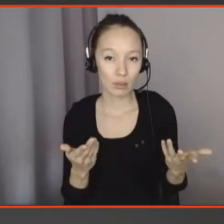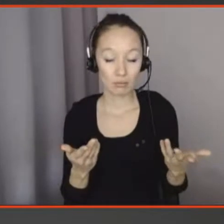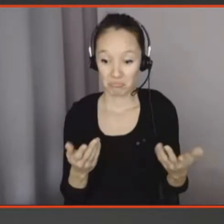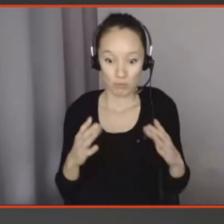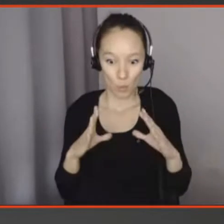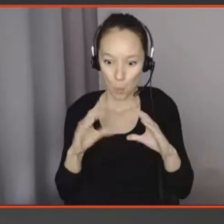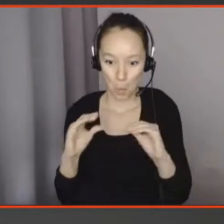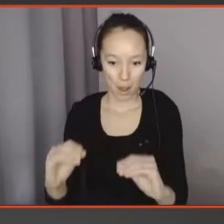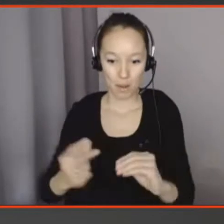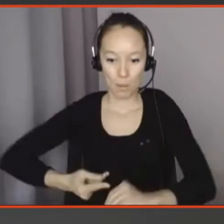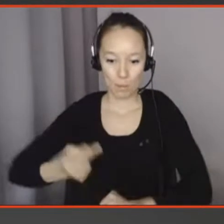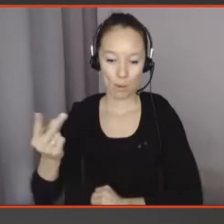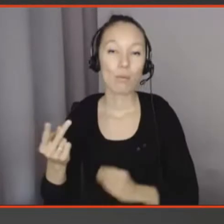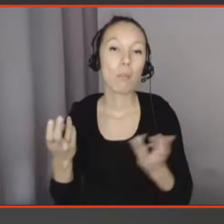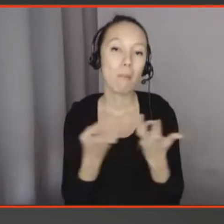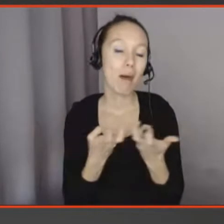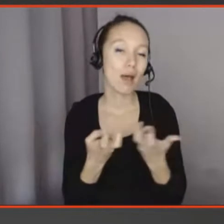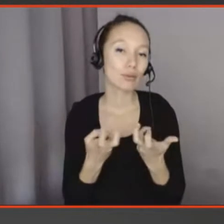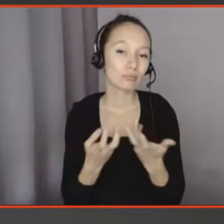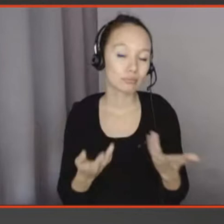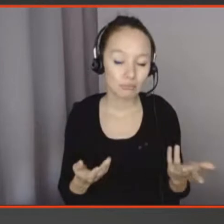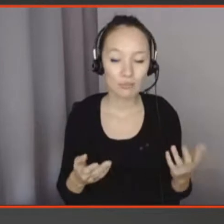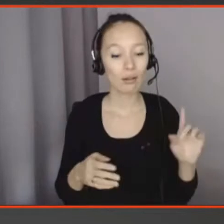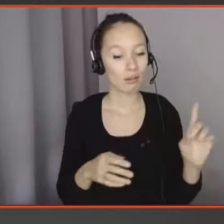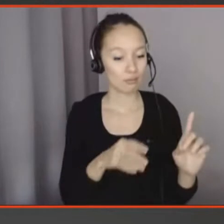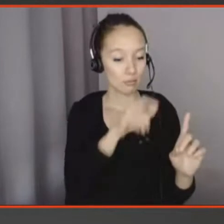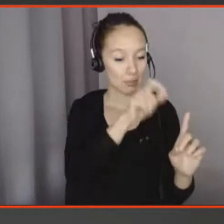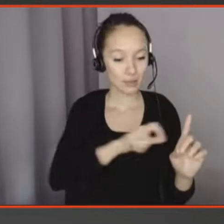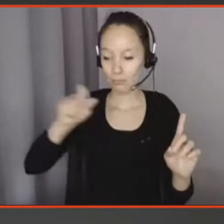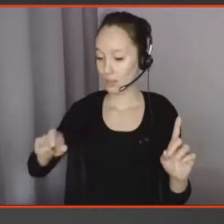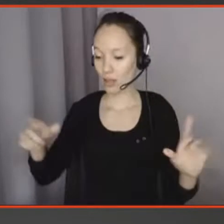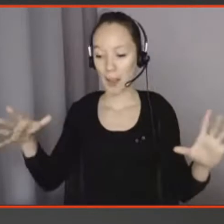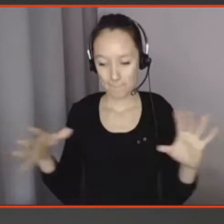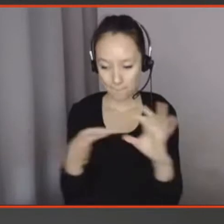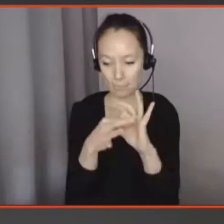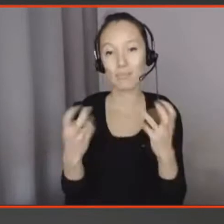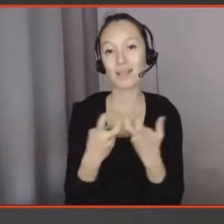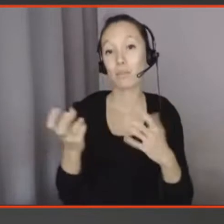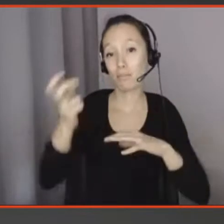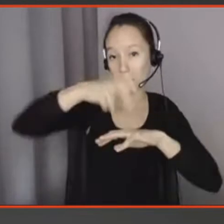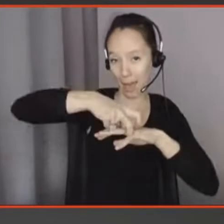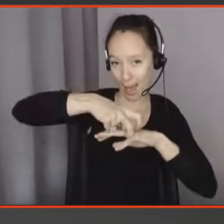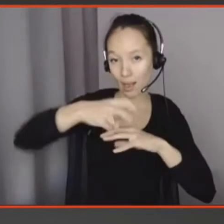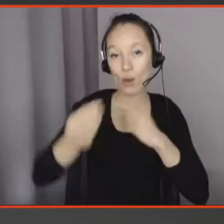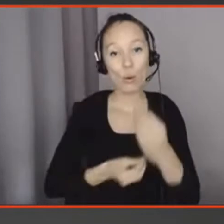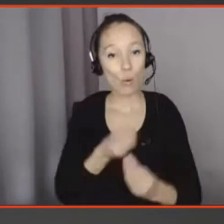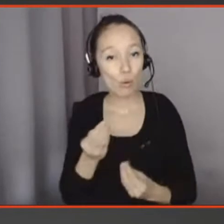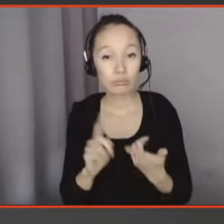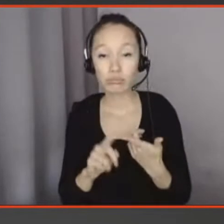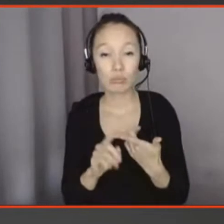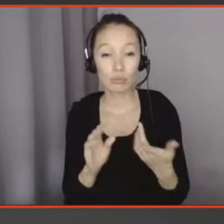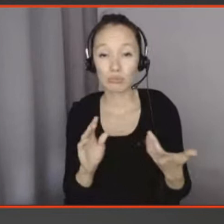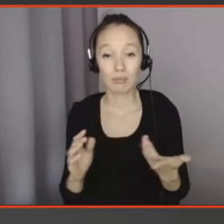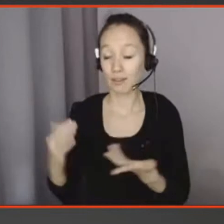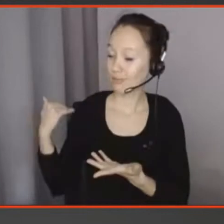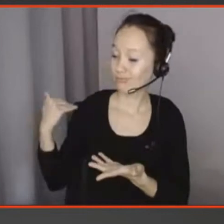On a par exemple des objets qui relient des gens entre eux, tels qu'une bague de fiançailles, ou des objets qui sont transmis par la famille,